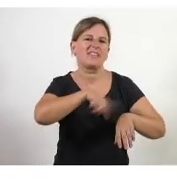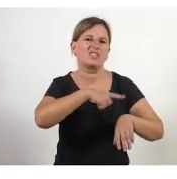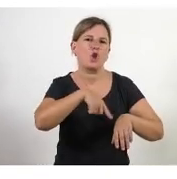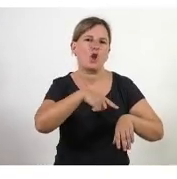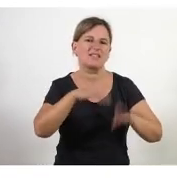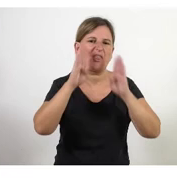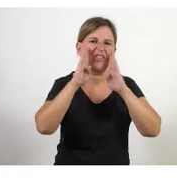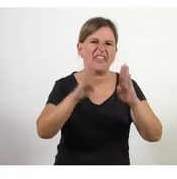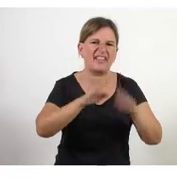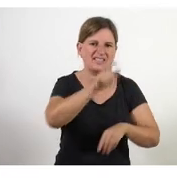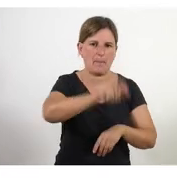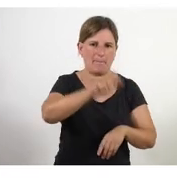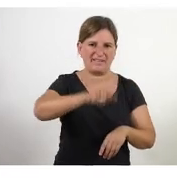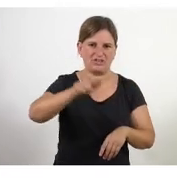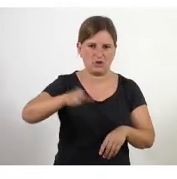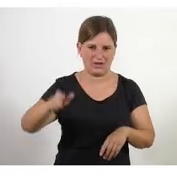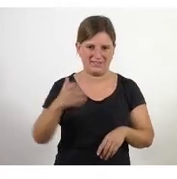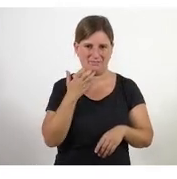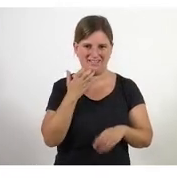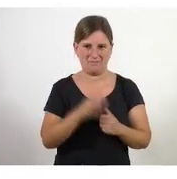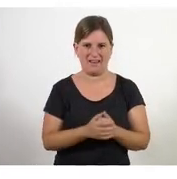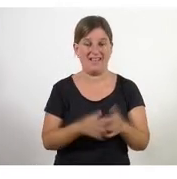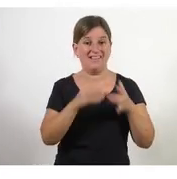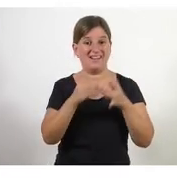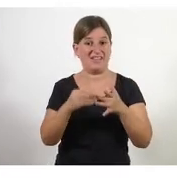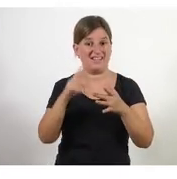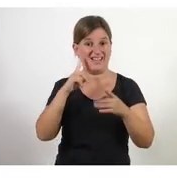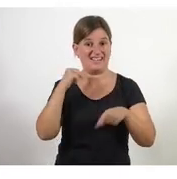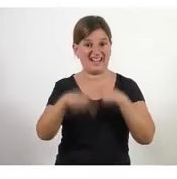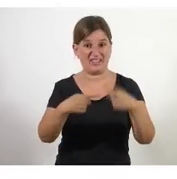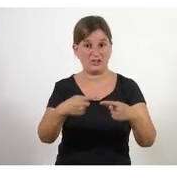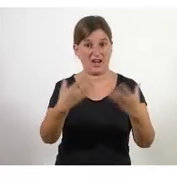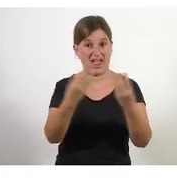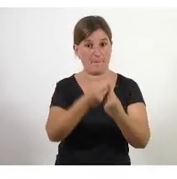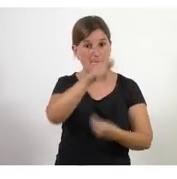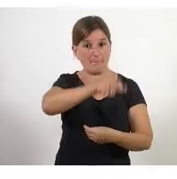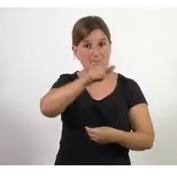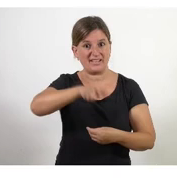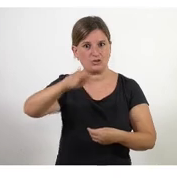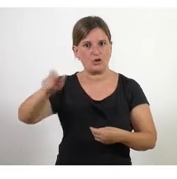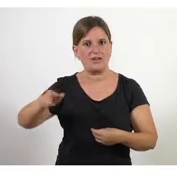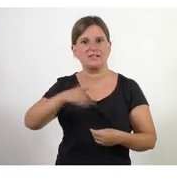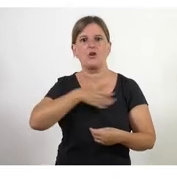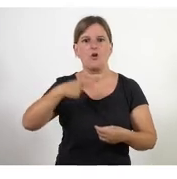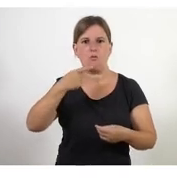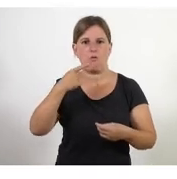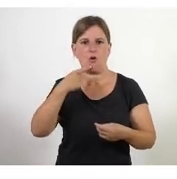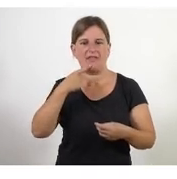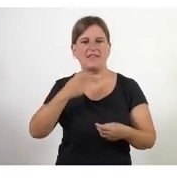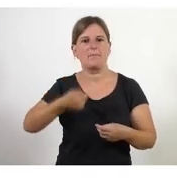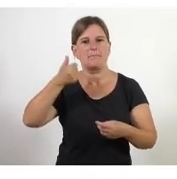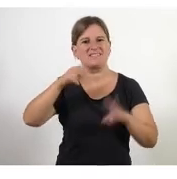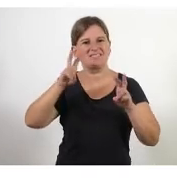persones quan normalment el lideratge tradicional amb les persones vol dir avaluació al desenvolupament o sigui